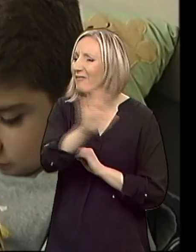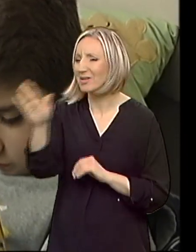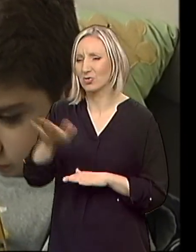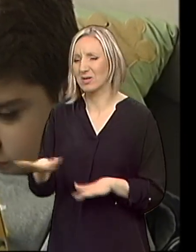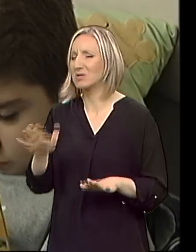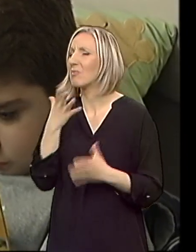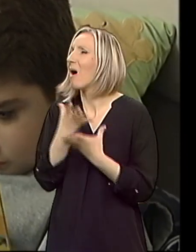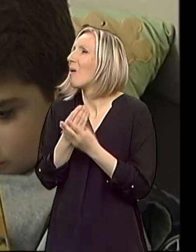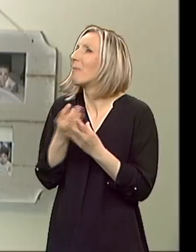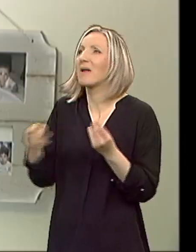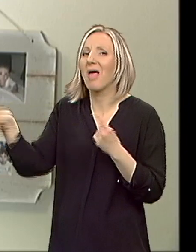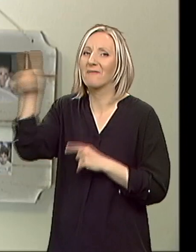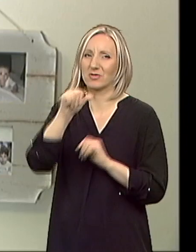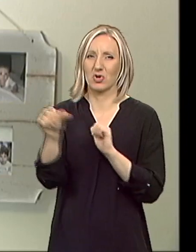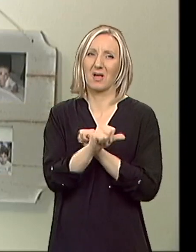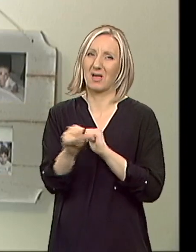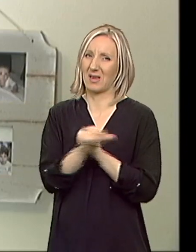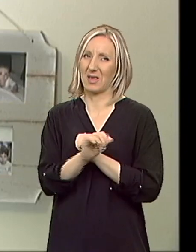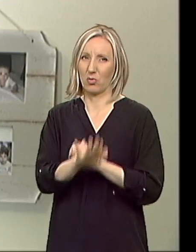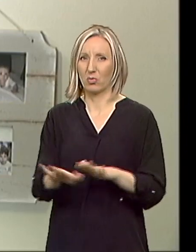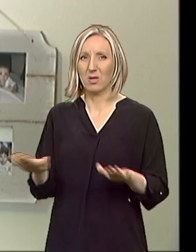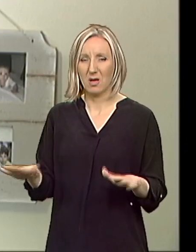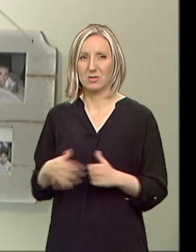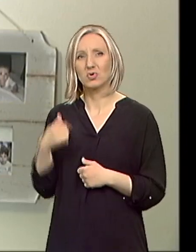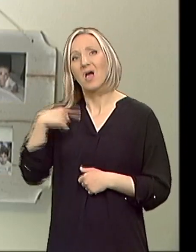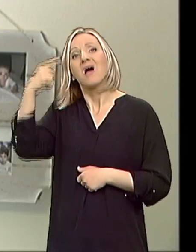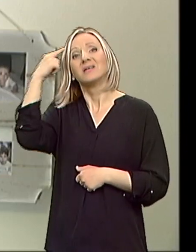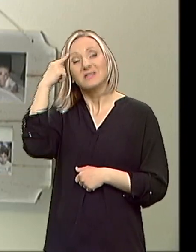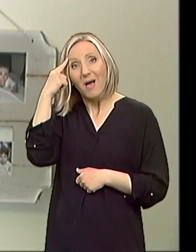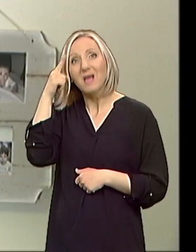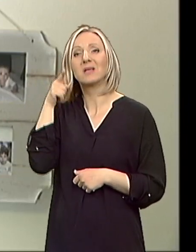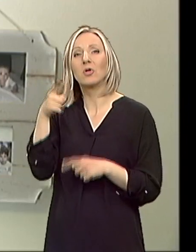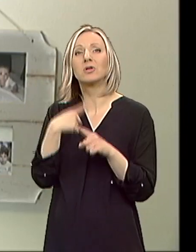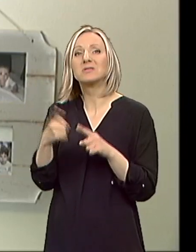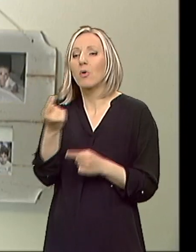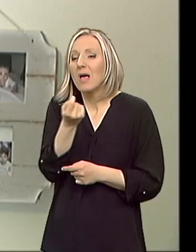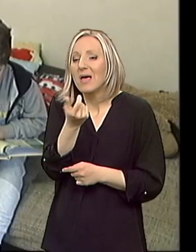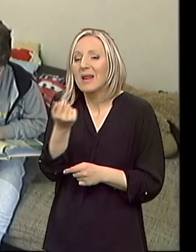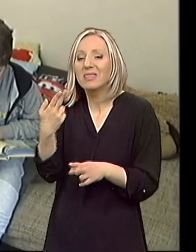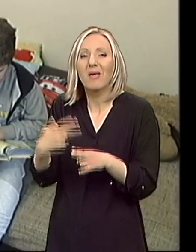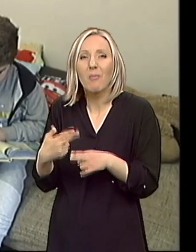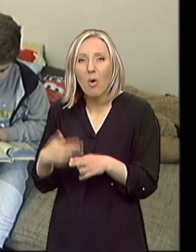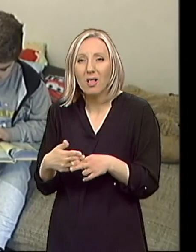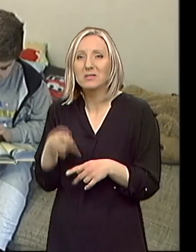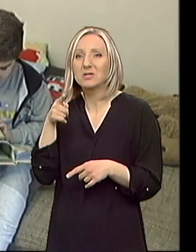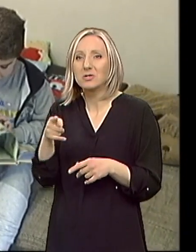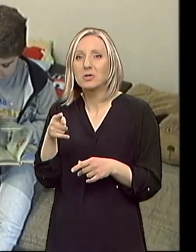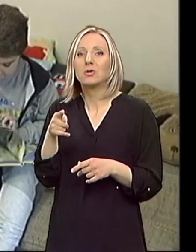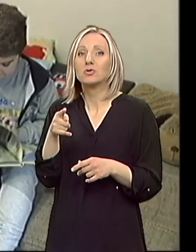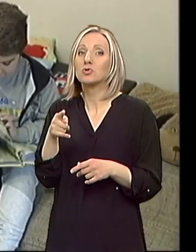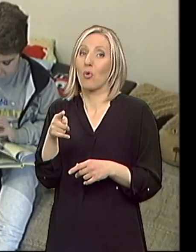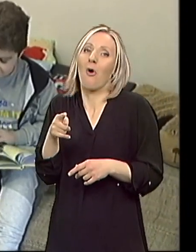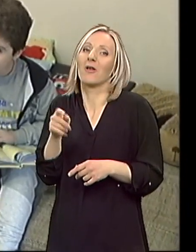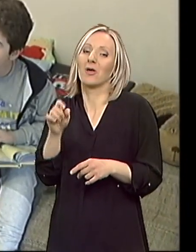toga dosta. Ali prosto, ja smatram da oni zbog svoje redke bolesti da su oni samo još posebniji.